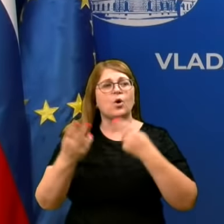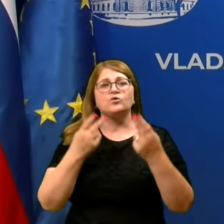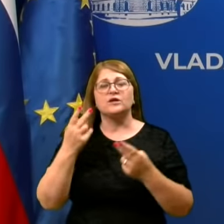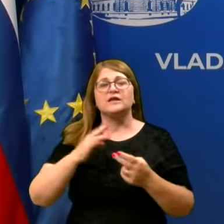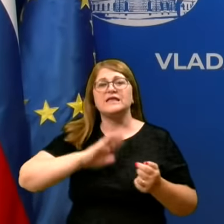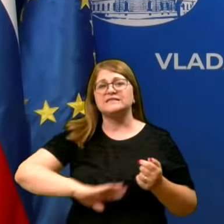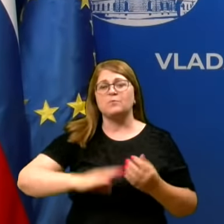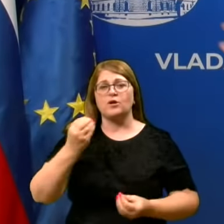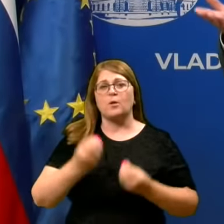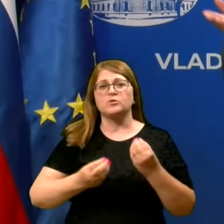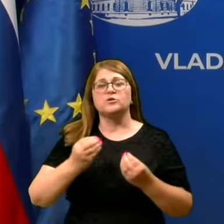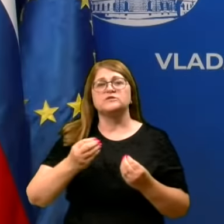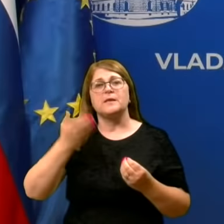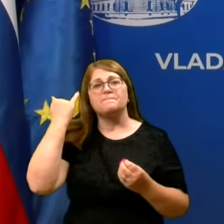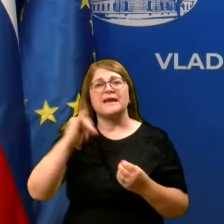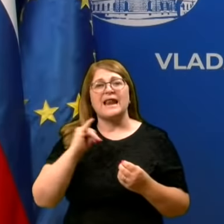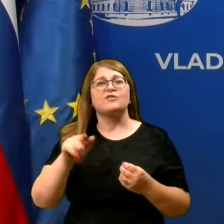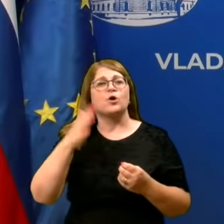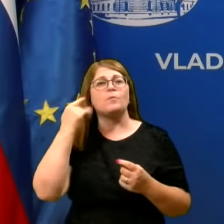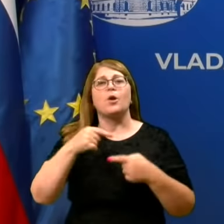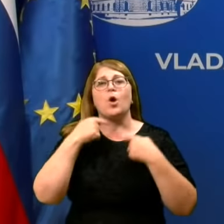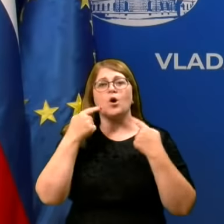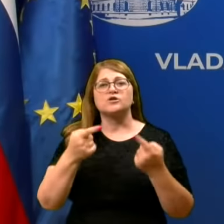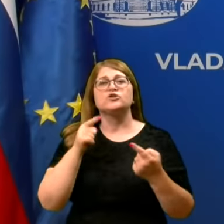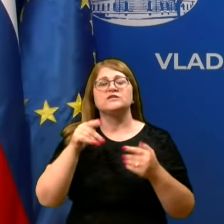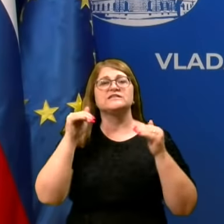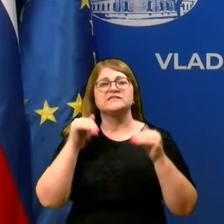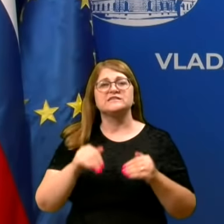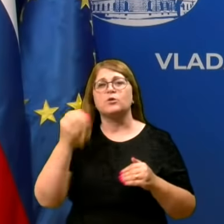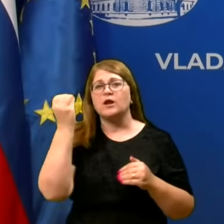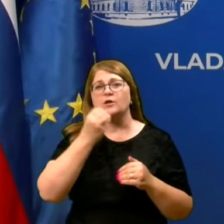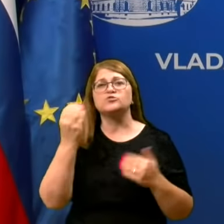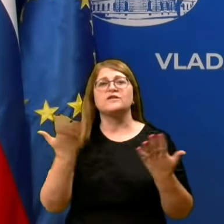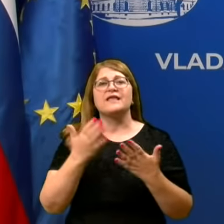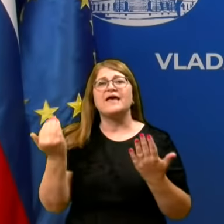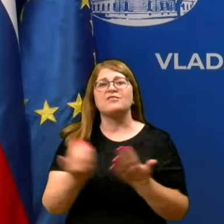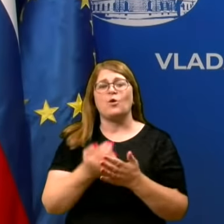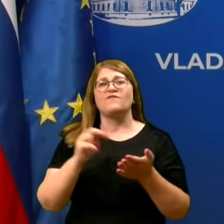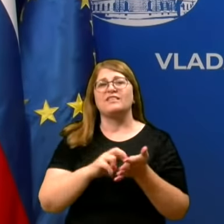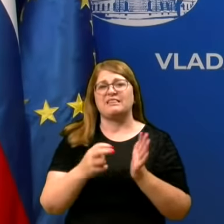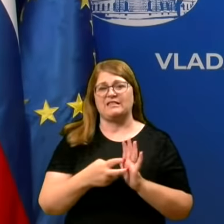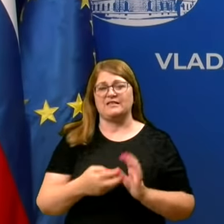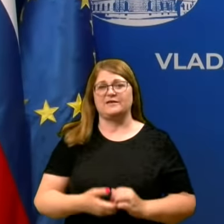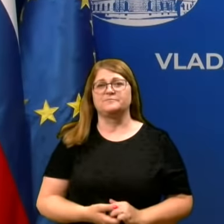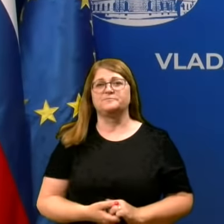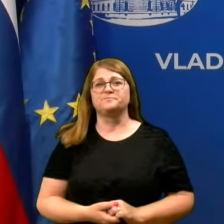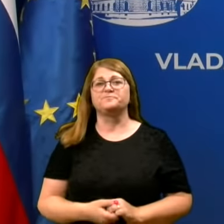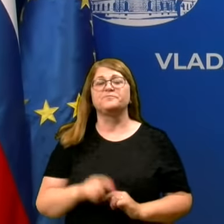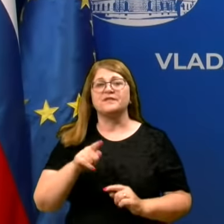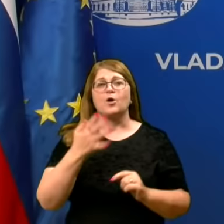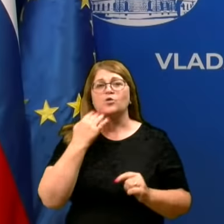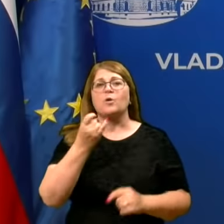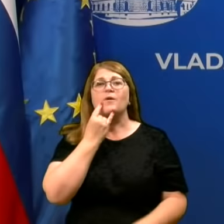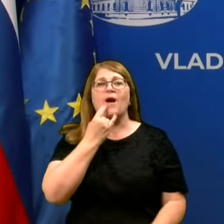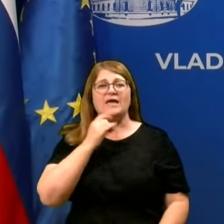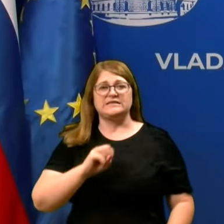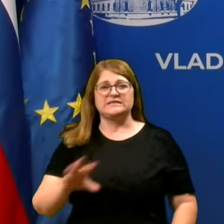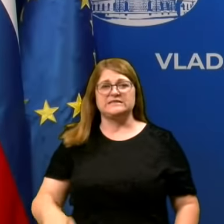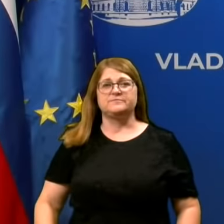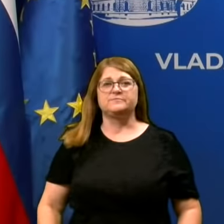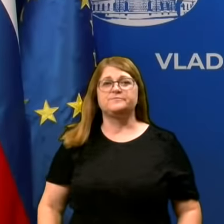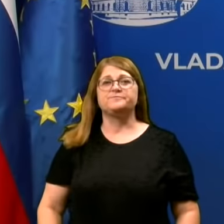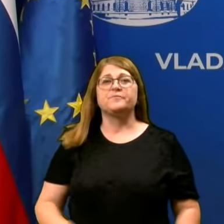spolnimi odnosi pred leti, ko je bilo rečeno, da smo se morali naučiti nekih novih tehnik. Takrat, ko je zbruhnil Ajc. To je